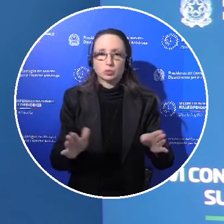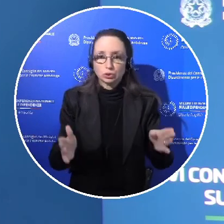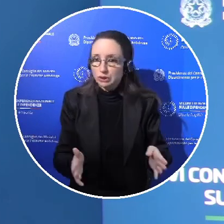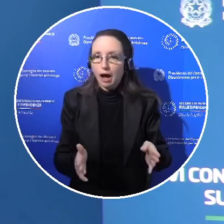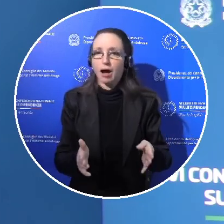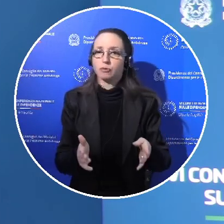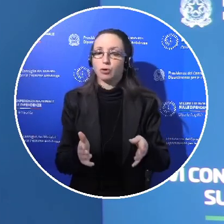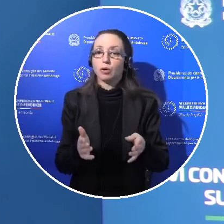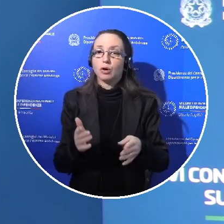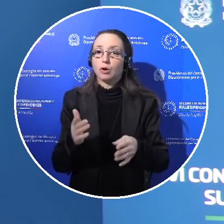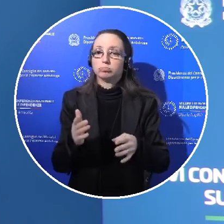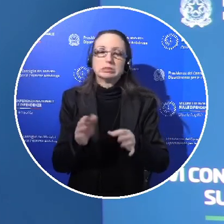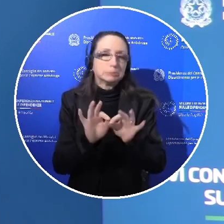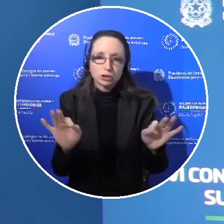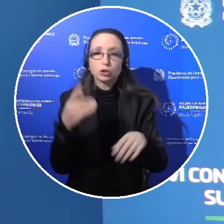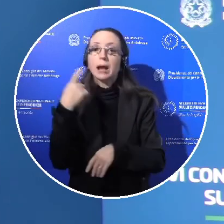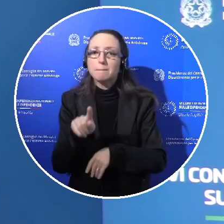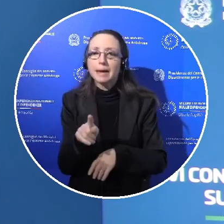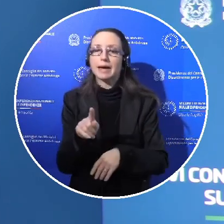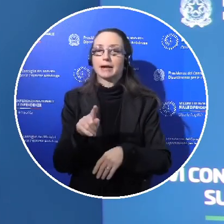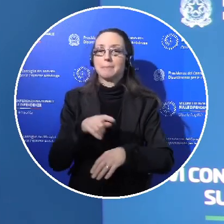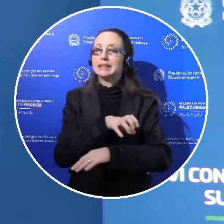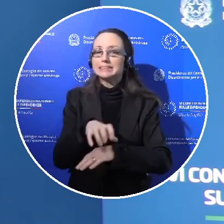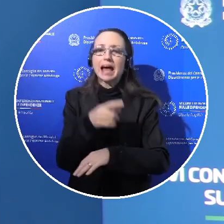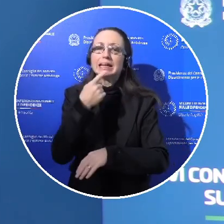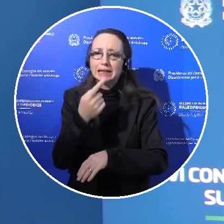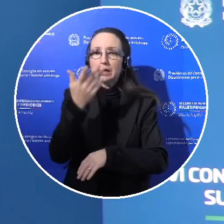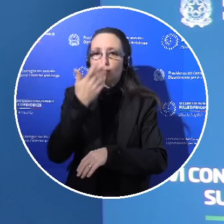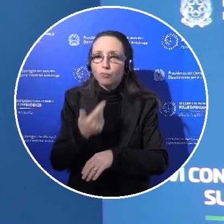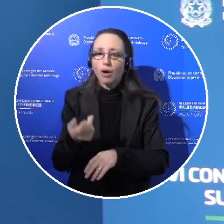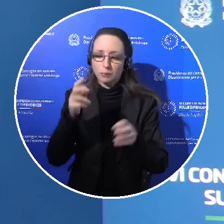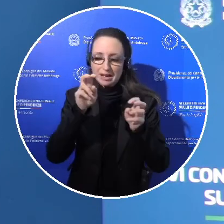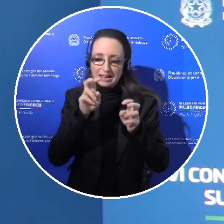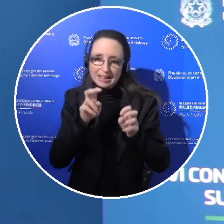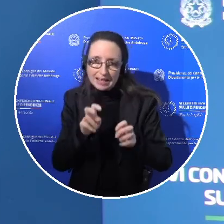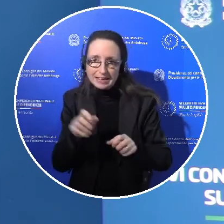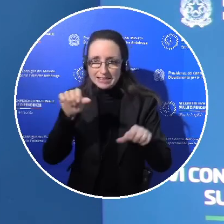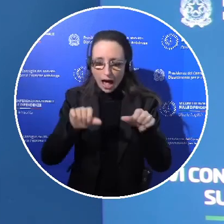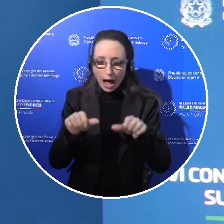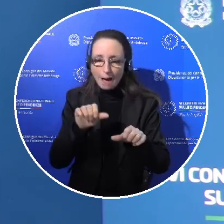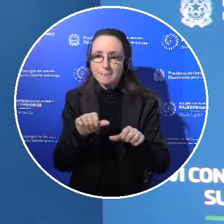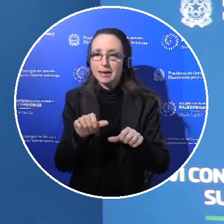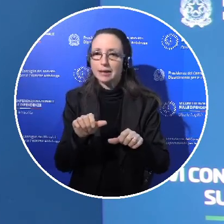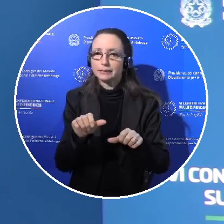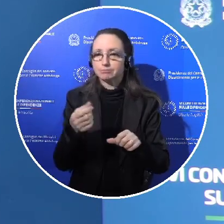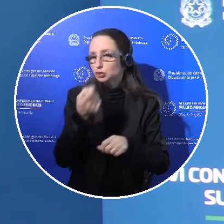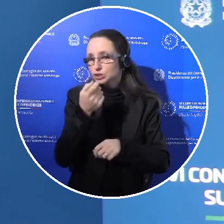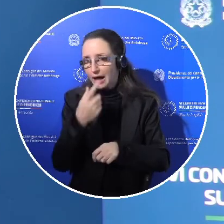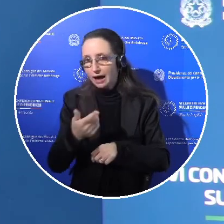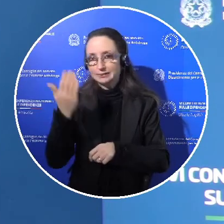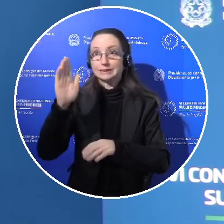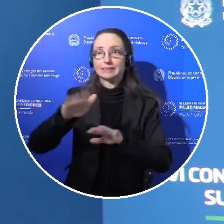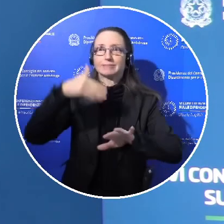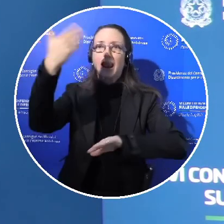che lo riterranno opportuno per fare eventuali protocollazioni di analisi delle sostanze che vengono importate dall'estero. Sono